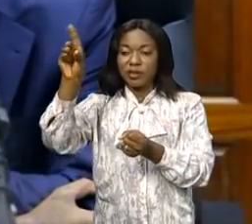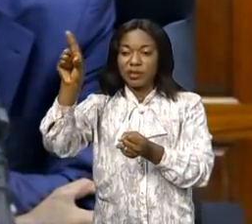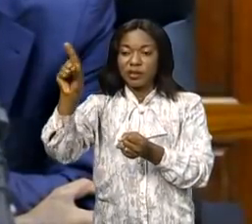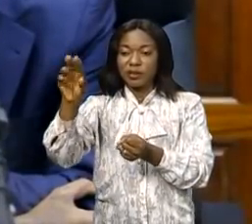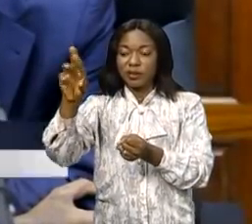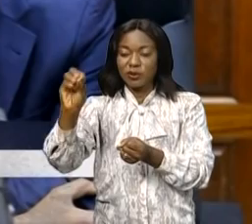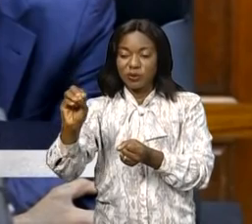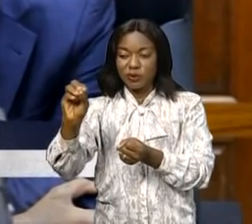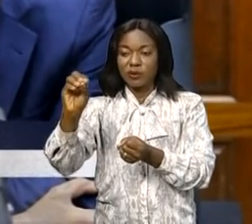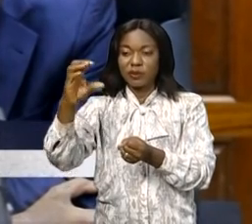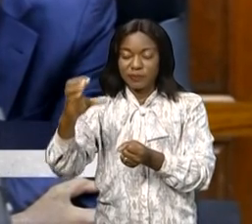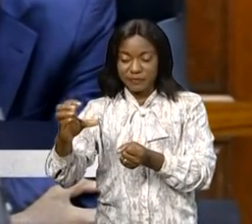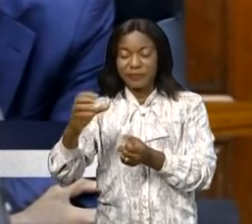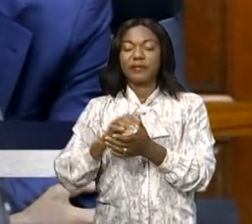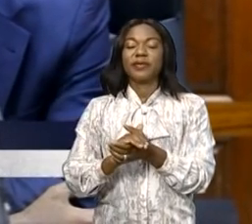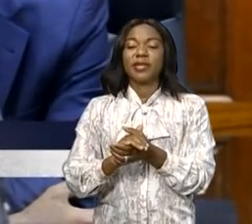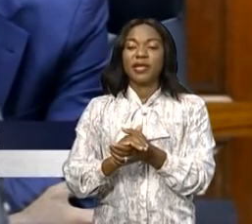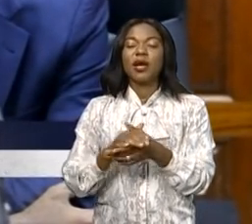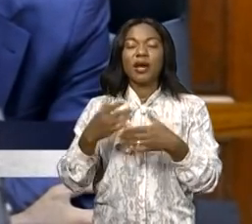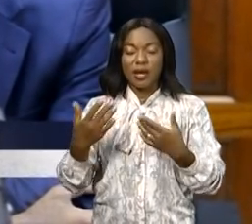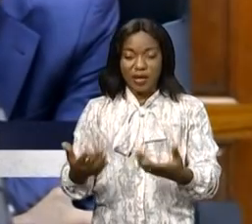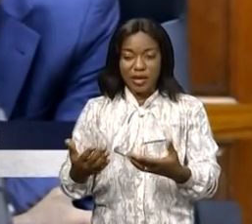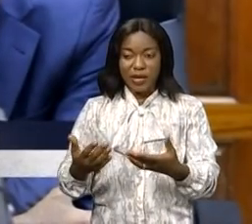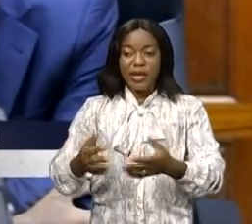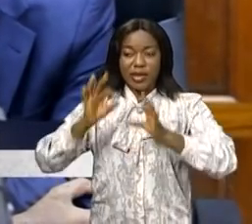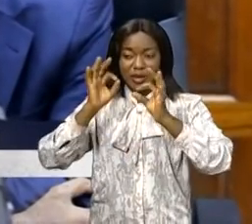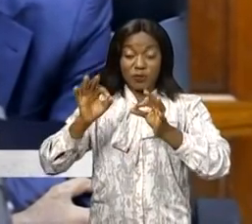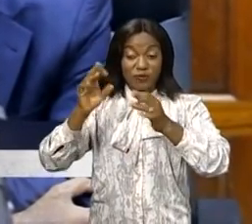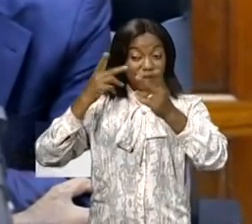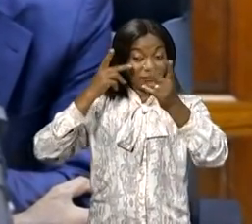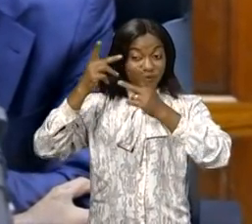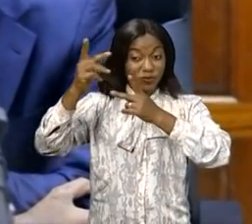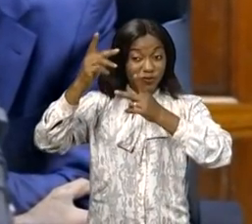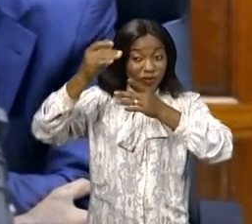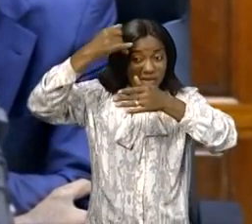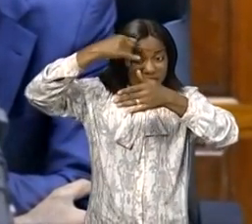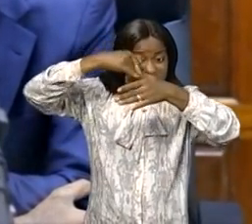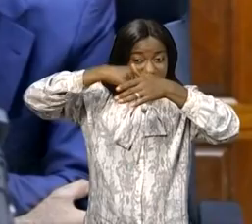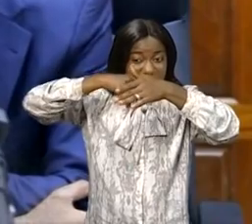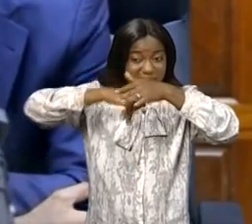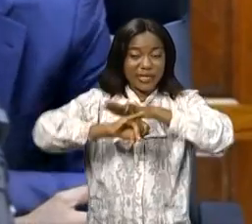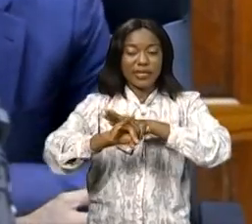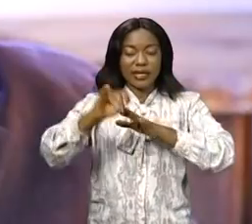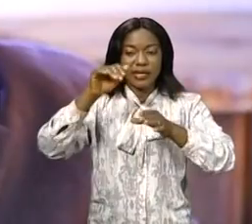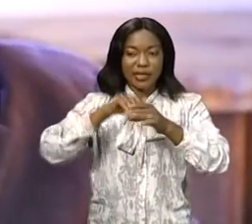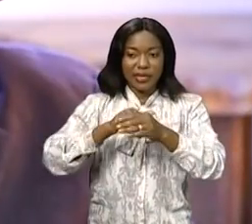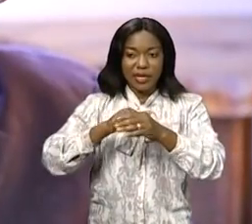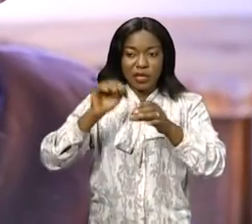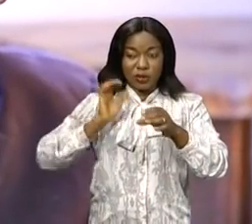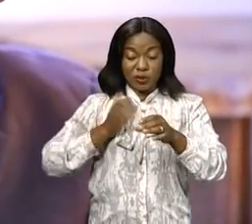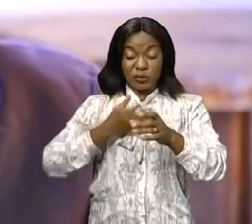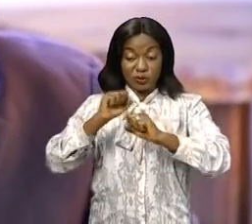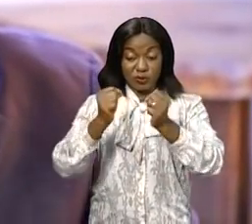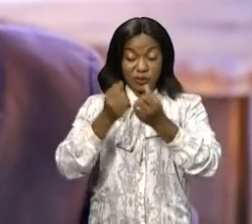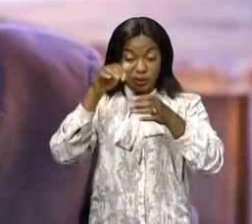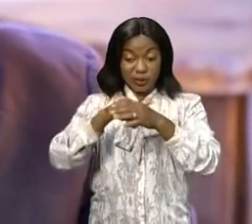'engagements parmi lesquels intégrer la nouvelle vision de son Excellence le Président de la République, Félix-Antoine-Sousseté. Dans sa